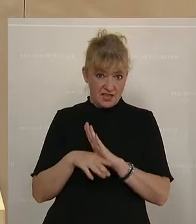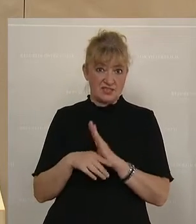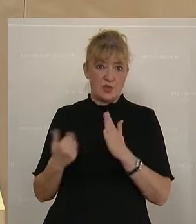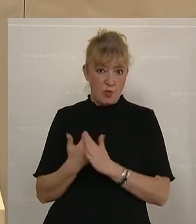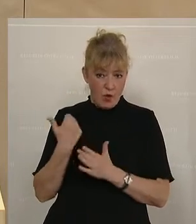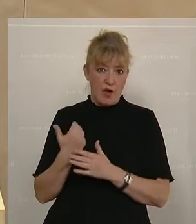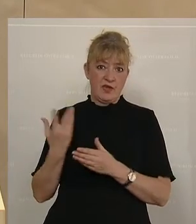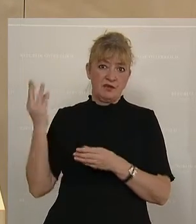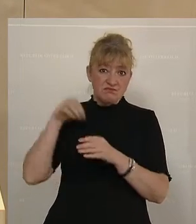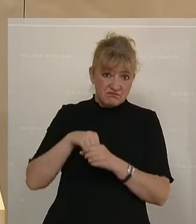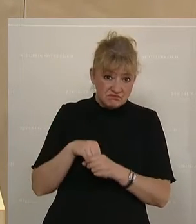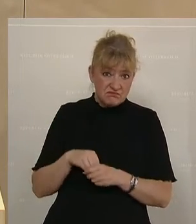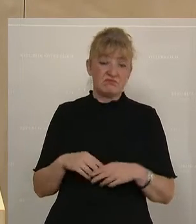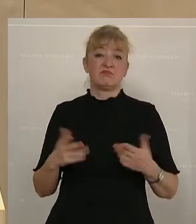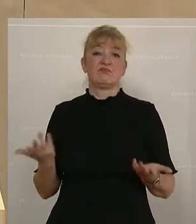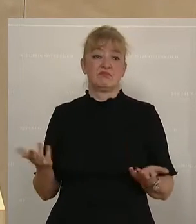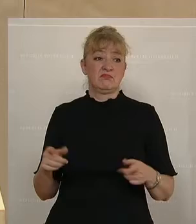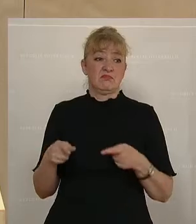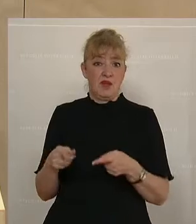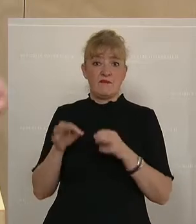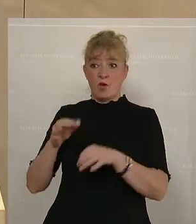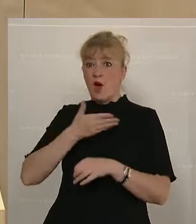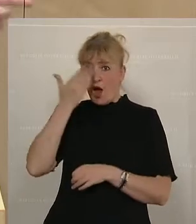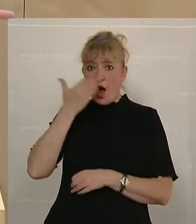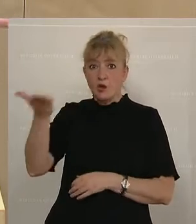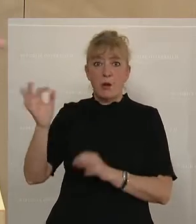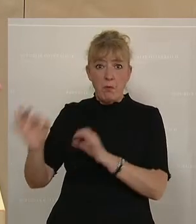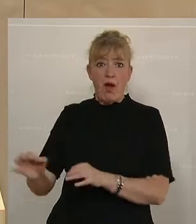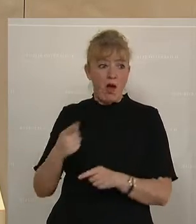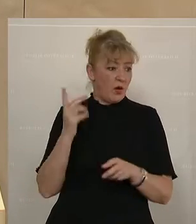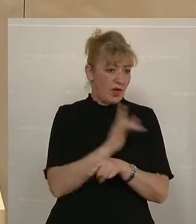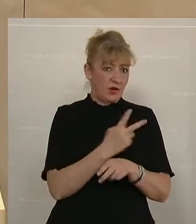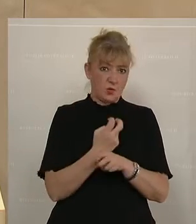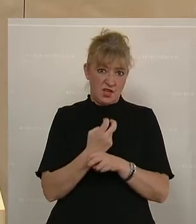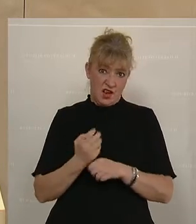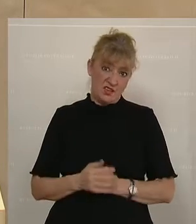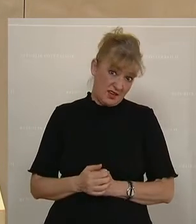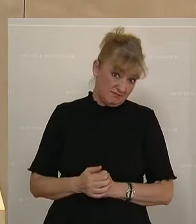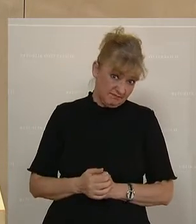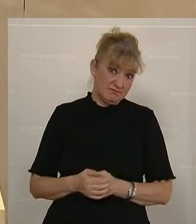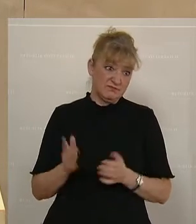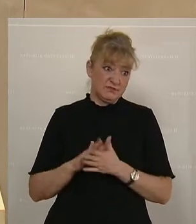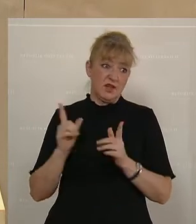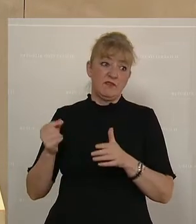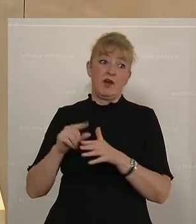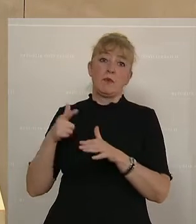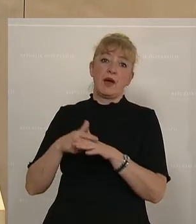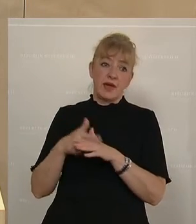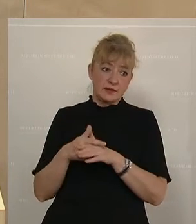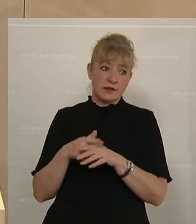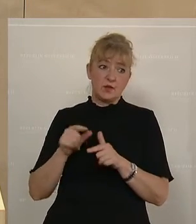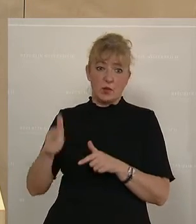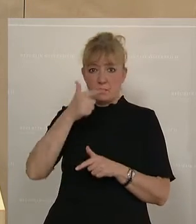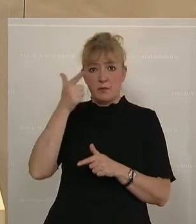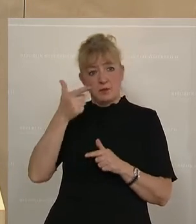neu etablieren, am Ende des Tages für die Ausländer, aber gegen die Österreicher. Weil sonst hätten Sie auch bei Ihren Behinderten und Ihren